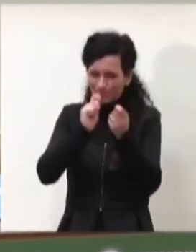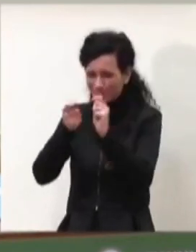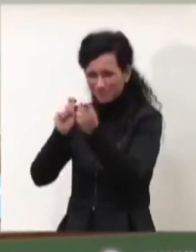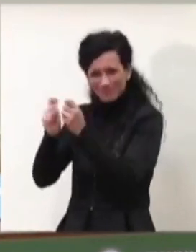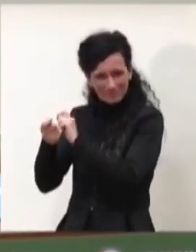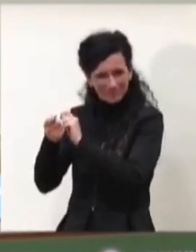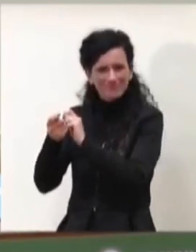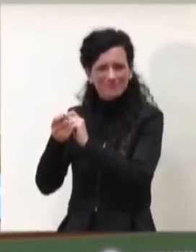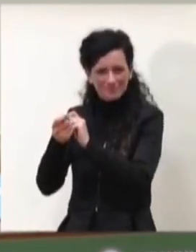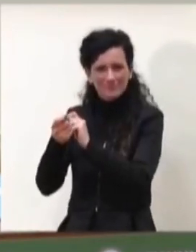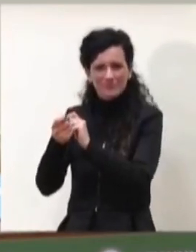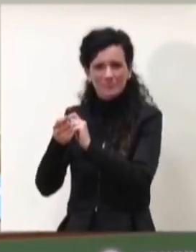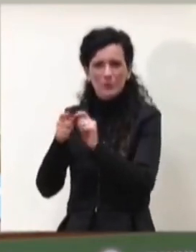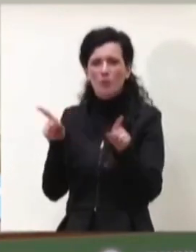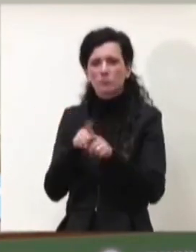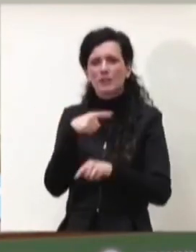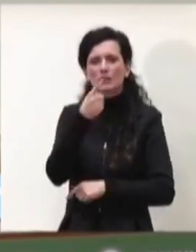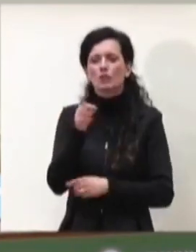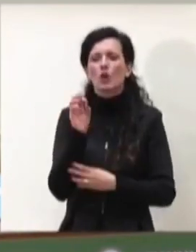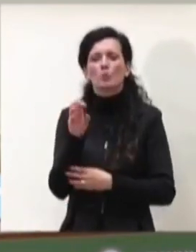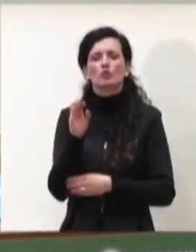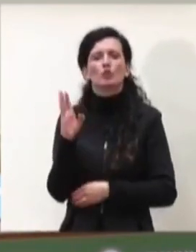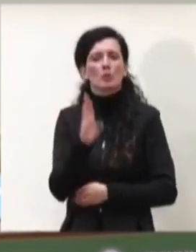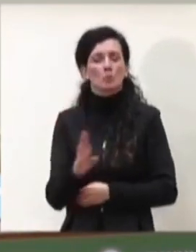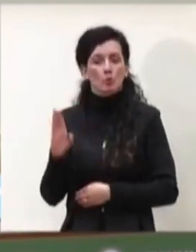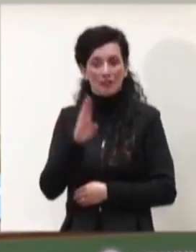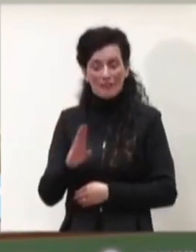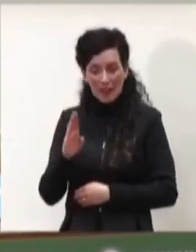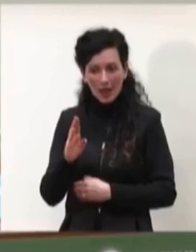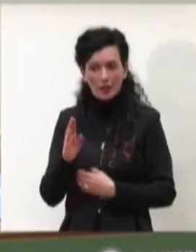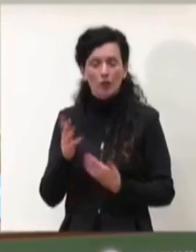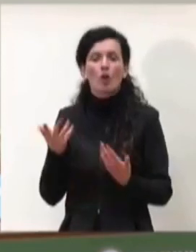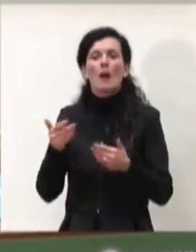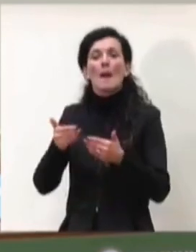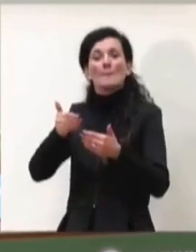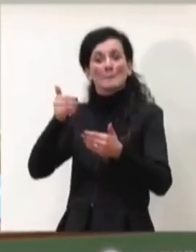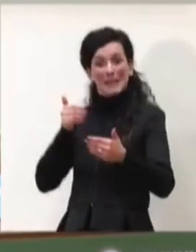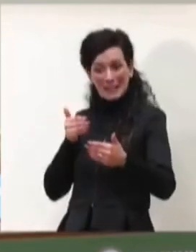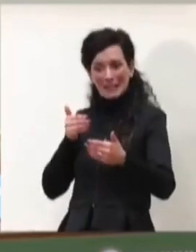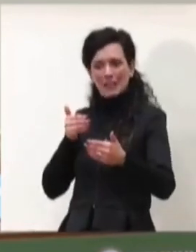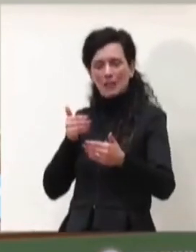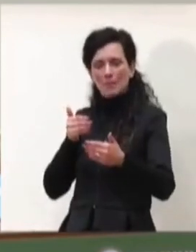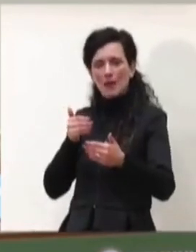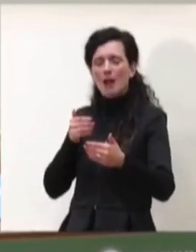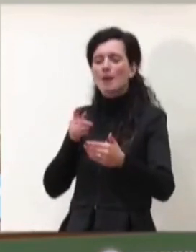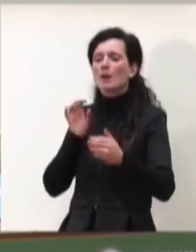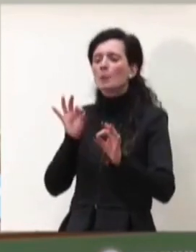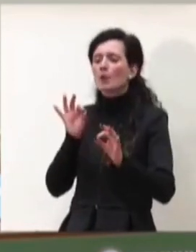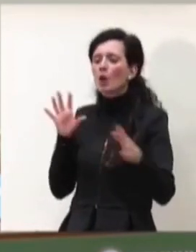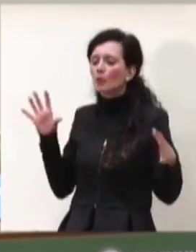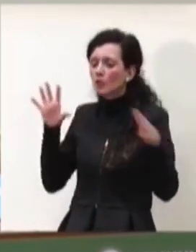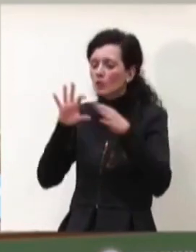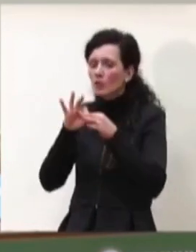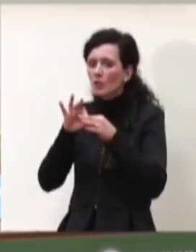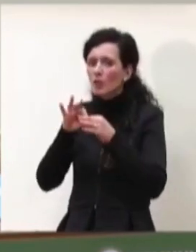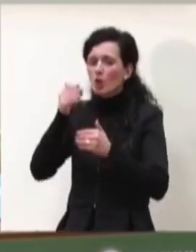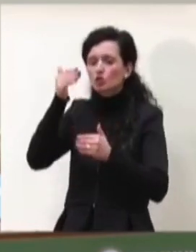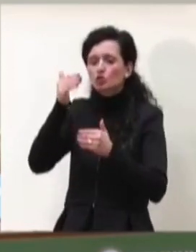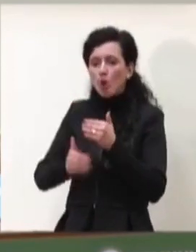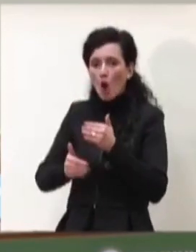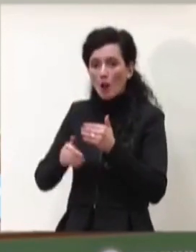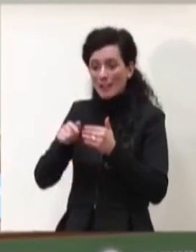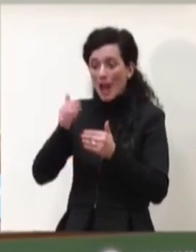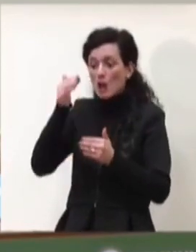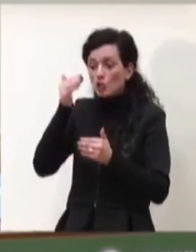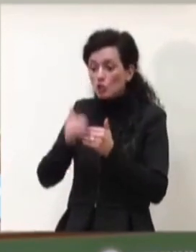Brusaferro prima sono stati riferiti alle soglie per cambiare le